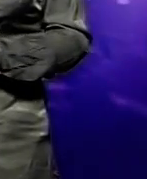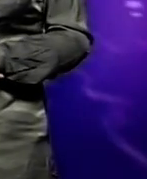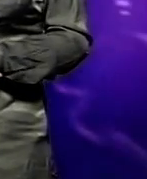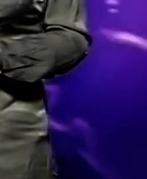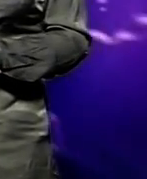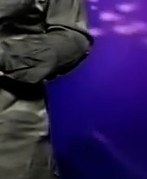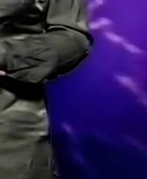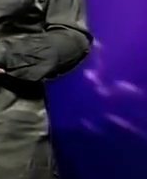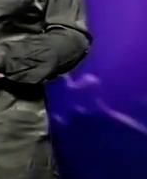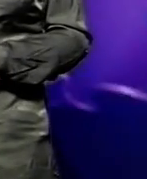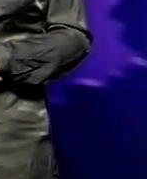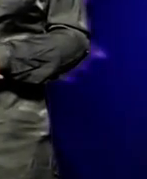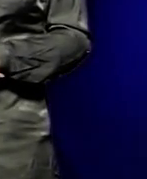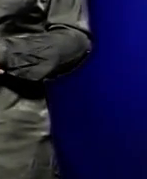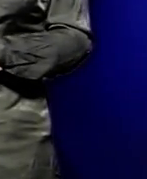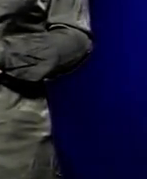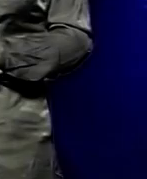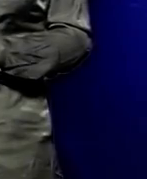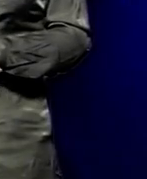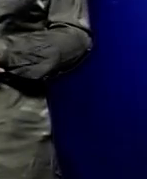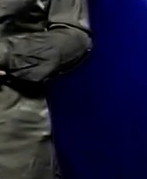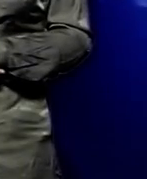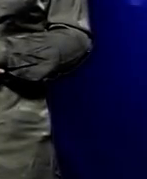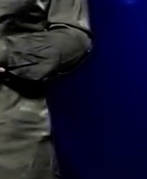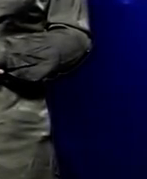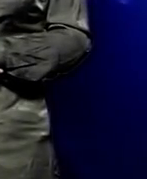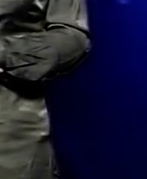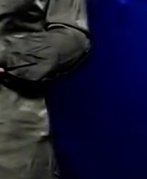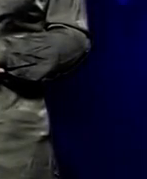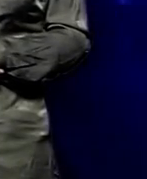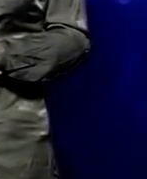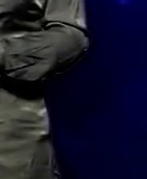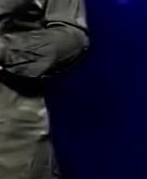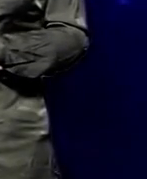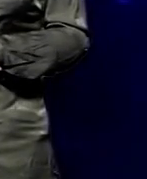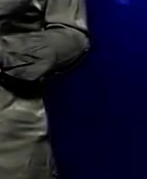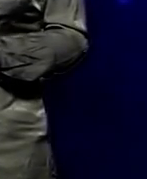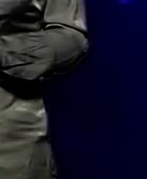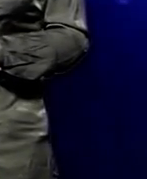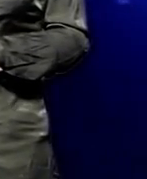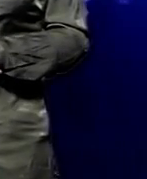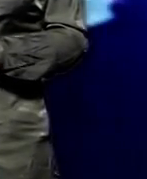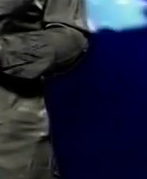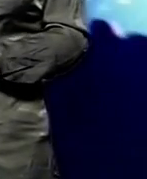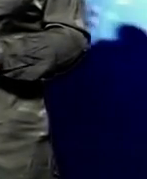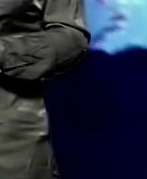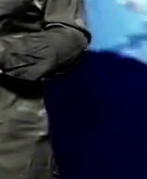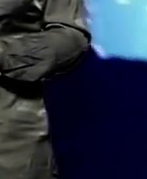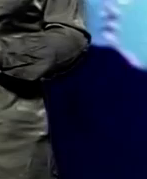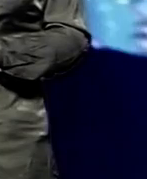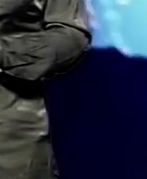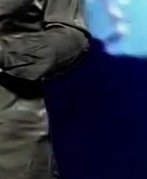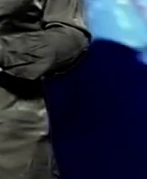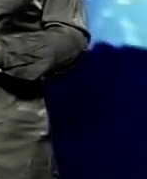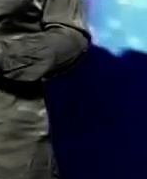Температура повітря по області вночі – мінус 5, мінус 7, в день – 7,8, нижче нуля. По місту вночі – мінус 6, мінус 9, в